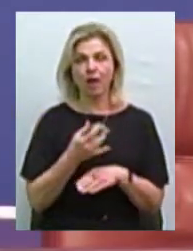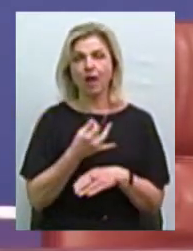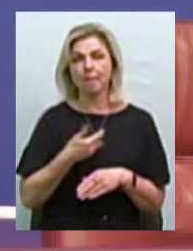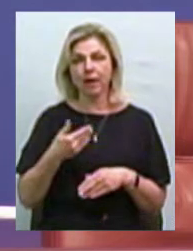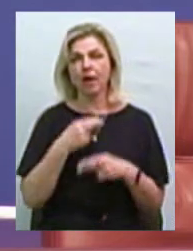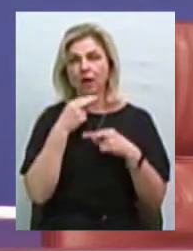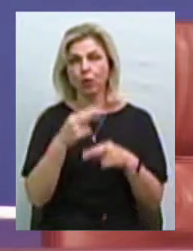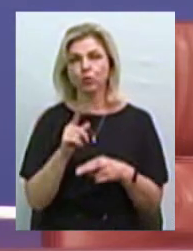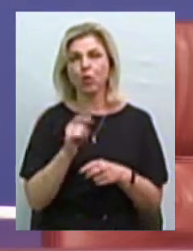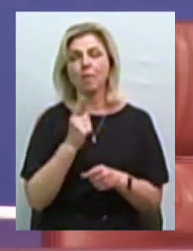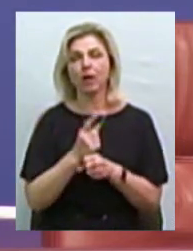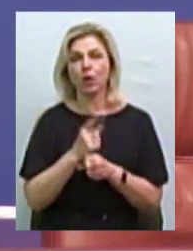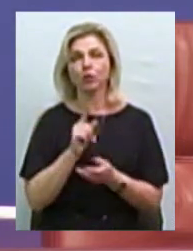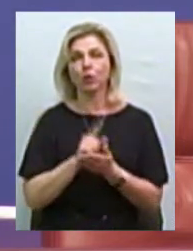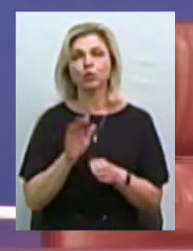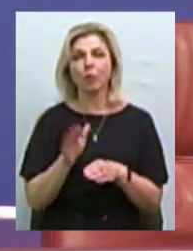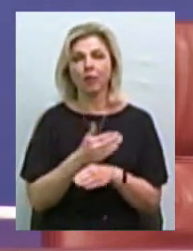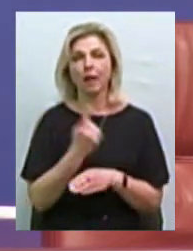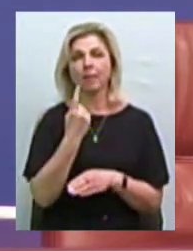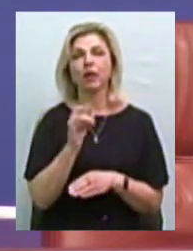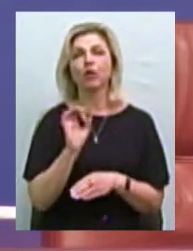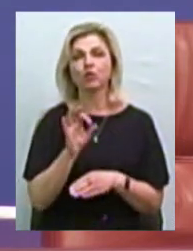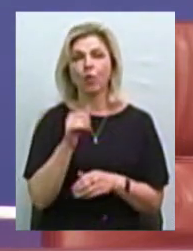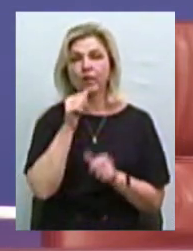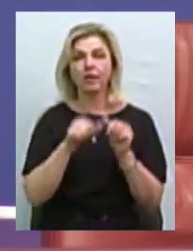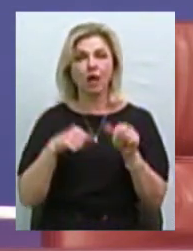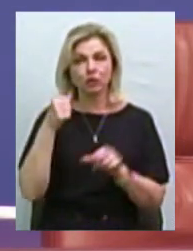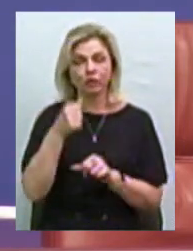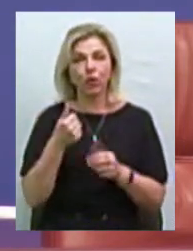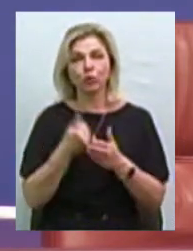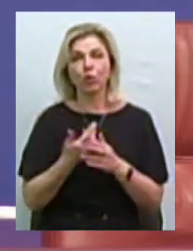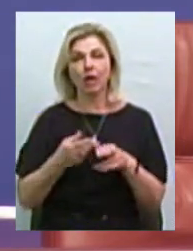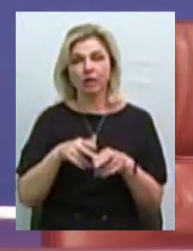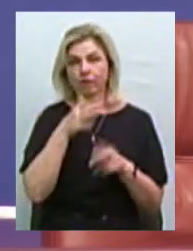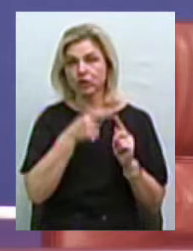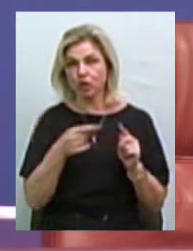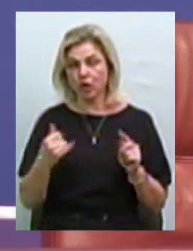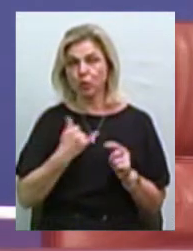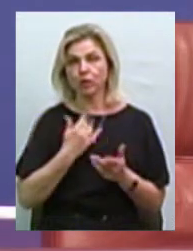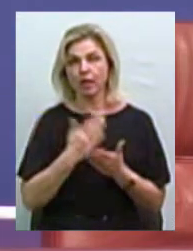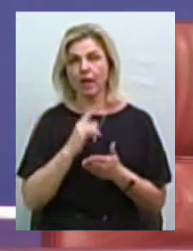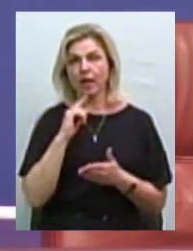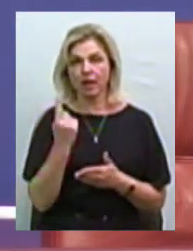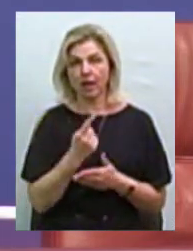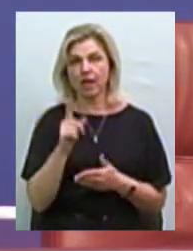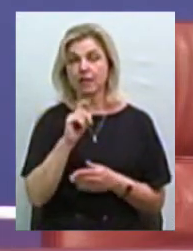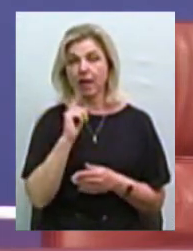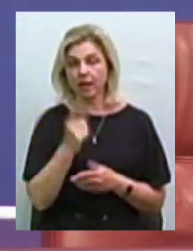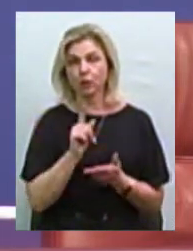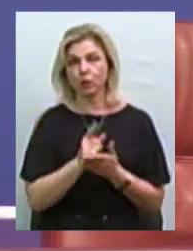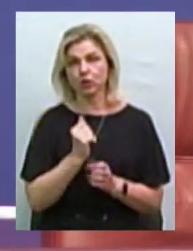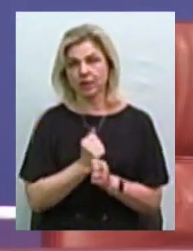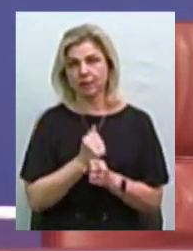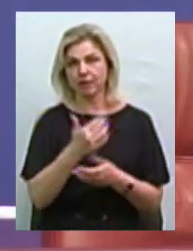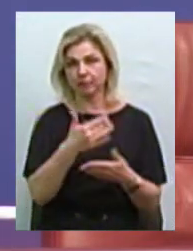що мораторій має бути знятий з 1 жовтня наступного року. До цього часу у нас є рік. За рік ми маємо зробити низку декілька речей.